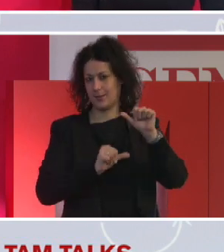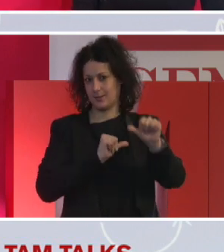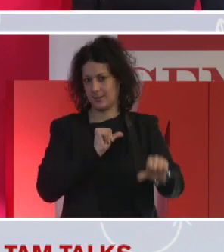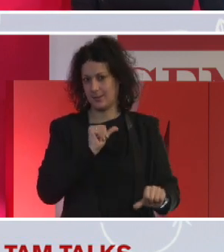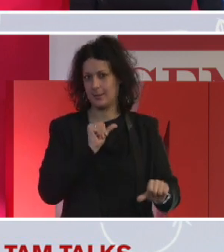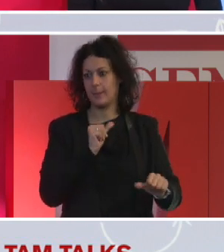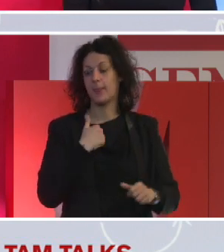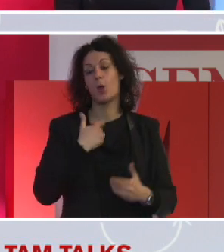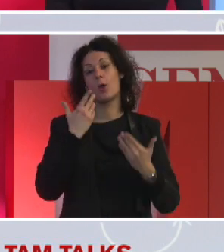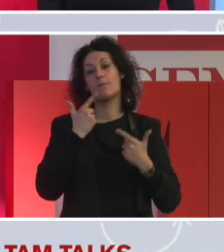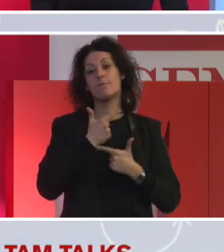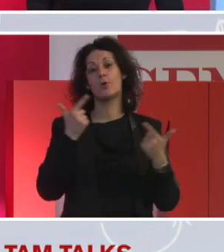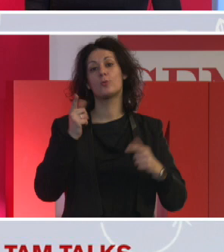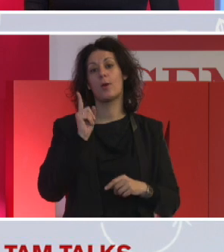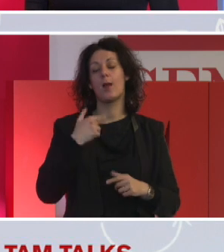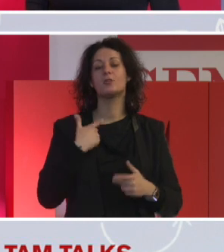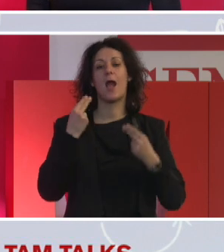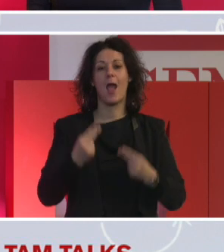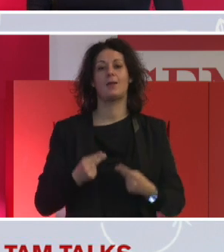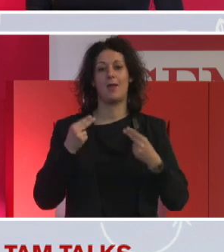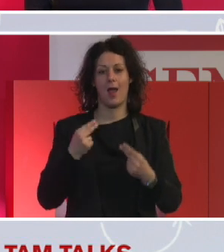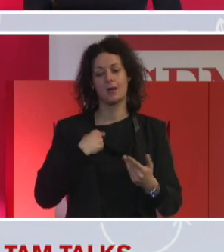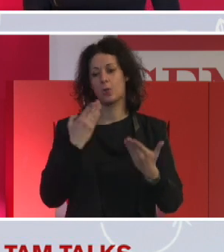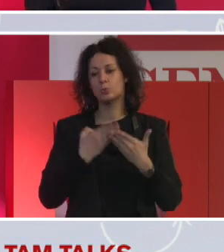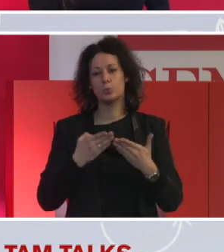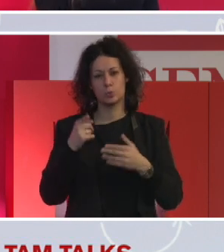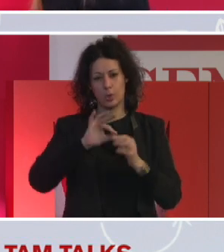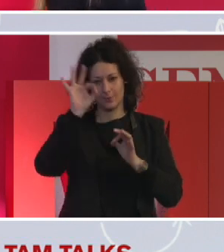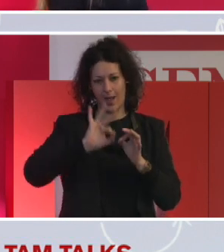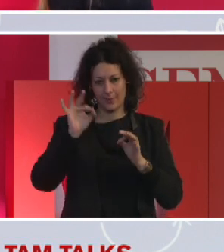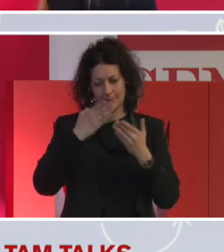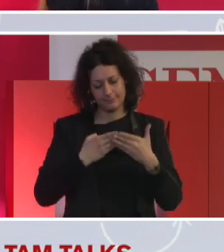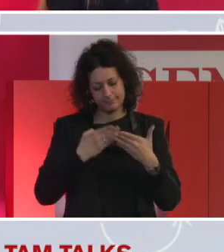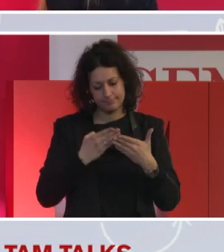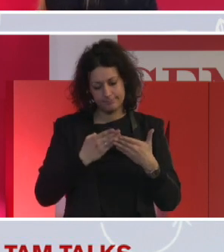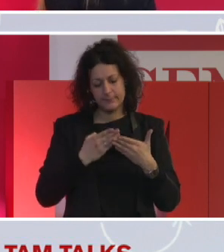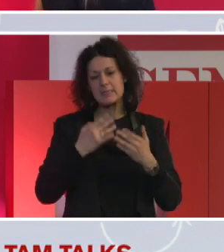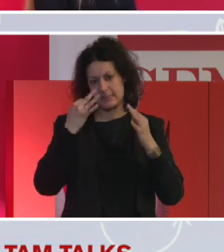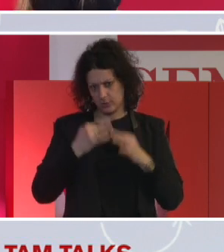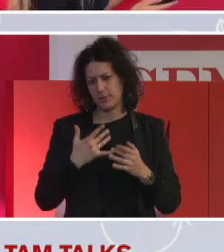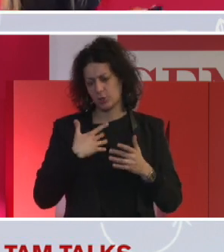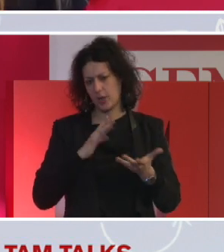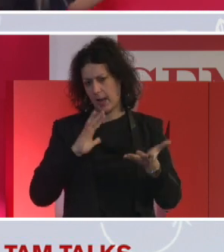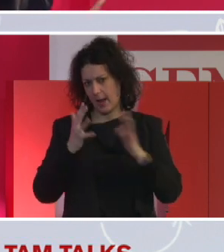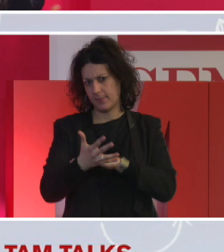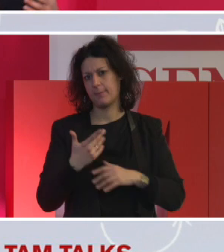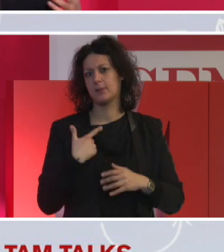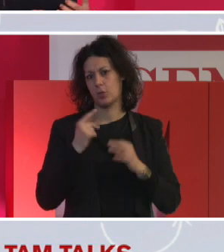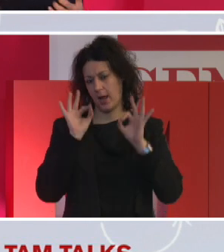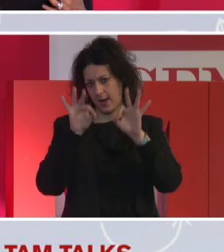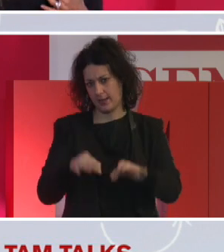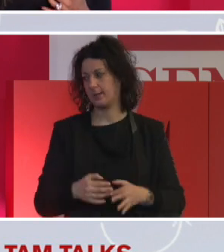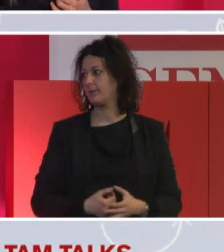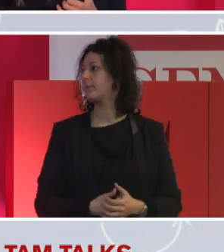da 25 anni, e vi assicuro, lo vedremo, e qui, di nuovo un po' una lezione. Perché, che cosa